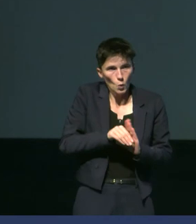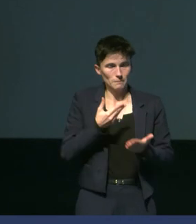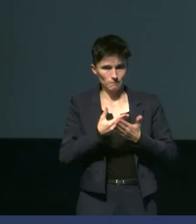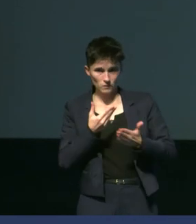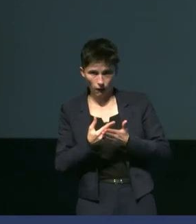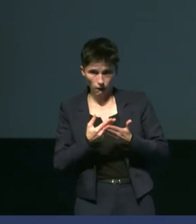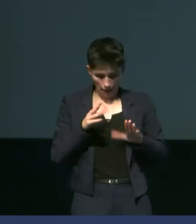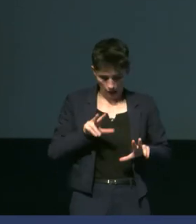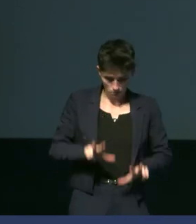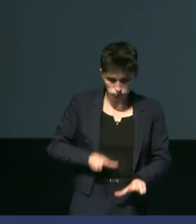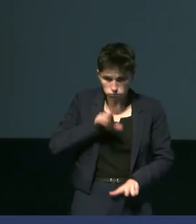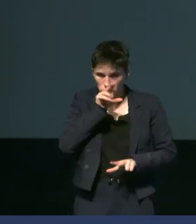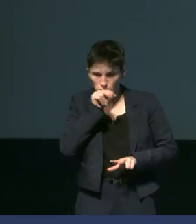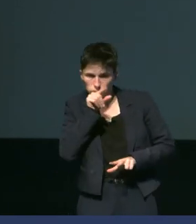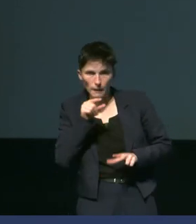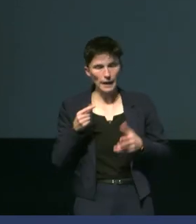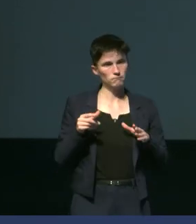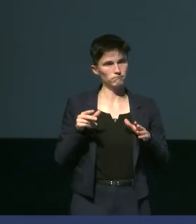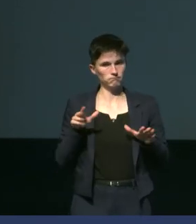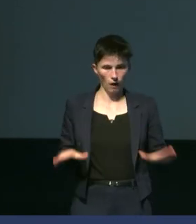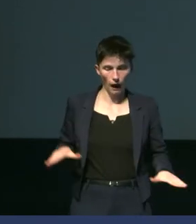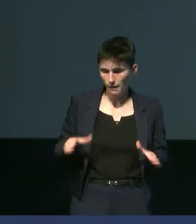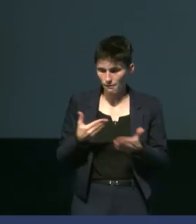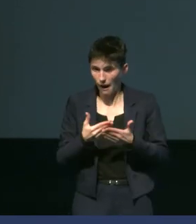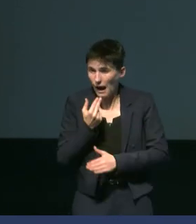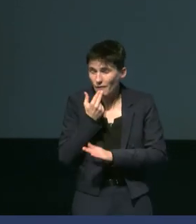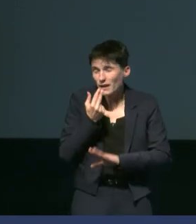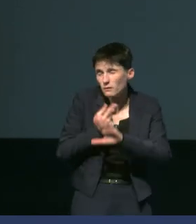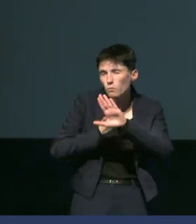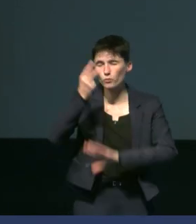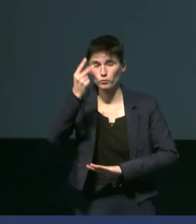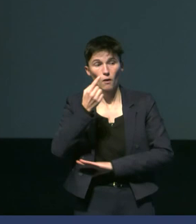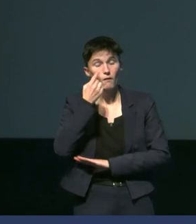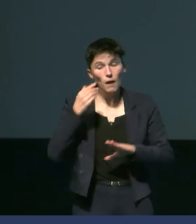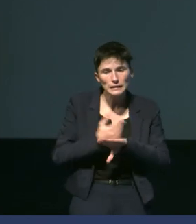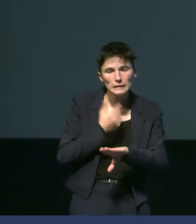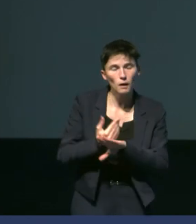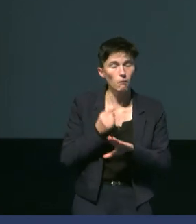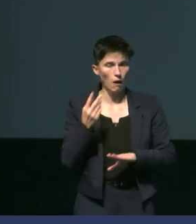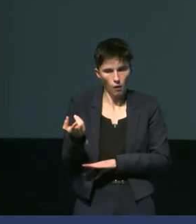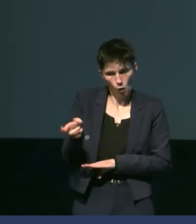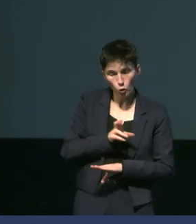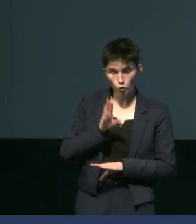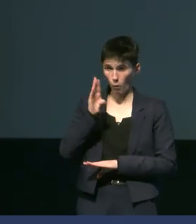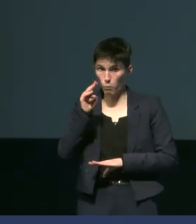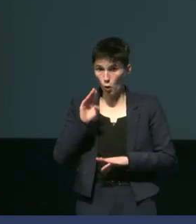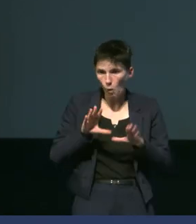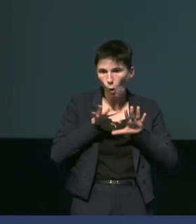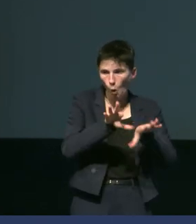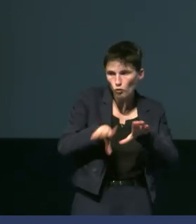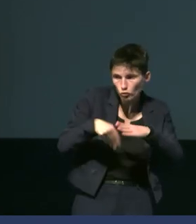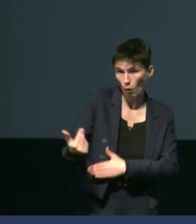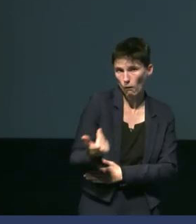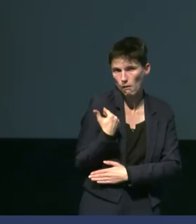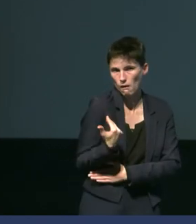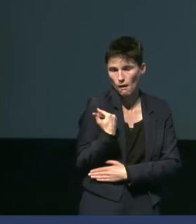thermiques, va avoir des échanges de chaleur qui vont être bien plus efficaces. Et si on regarde ce qui se passe, notre manchot bleu qui vient de sortir de l'eau, comment est-ce que lui